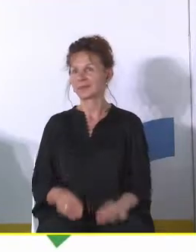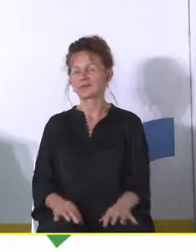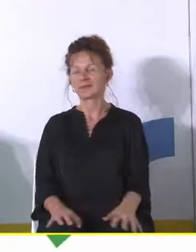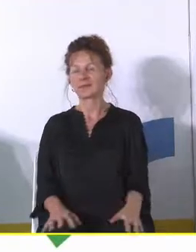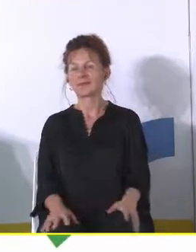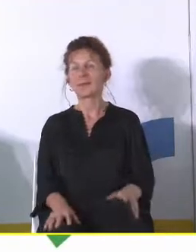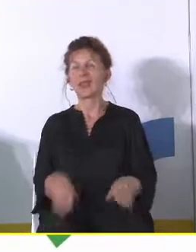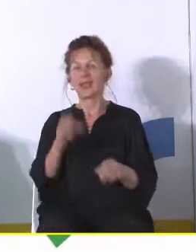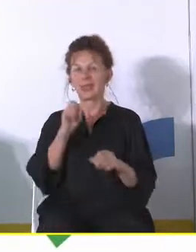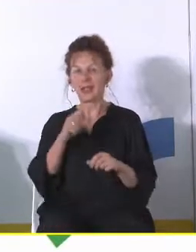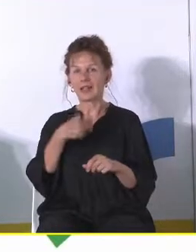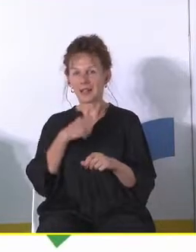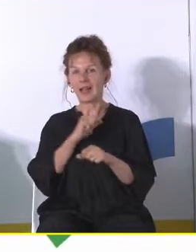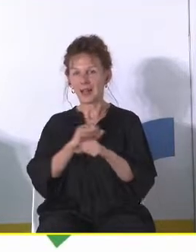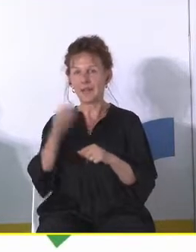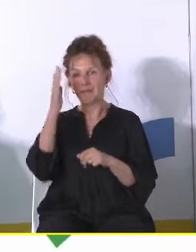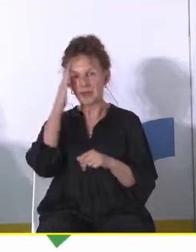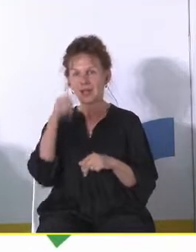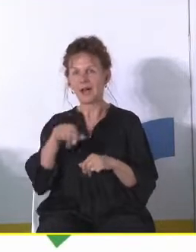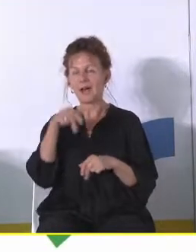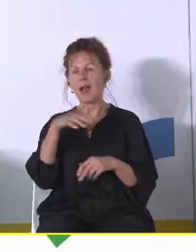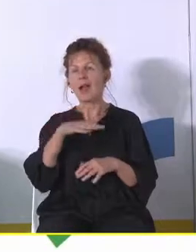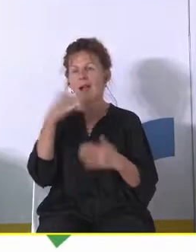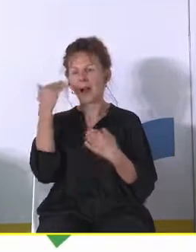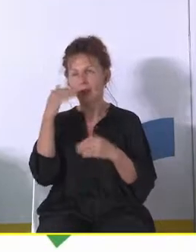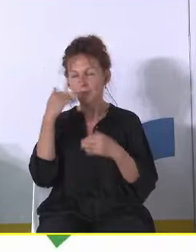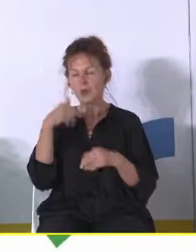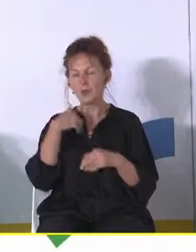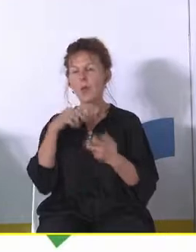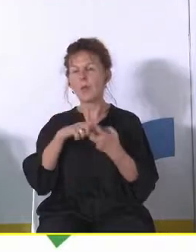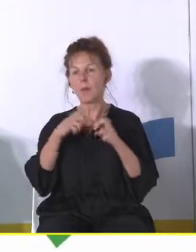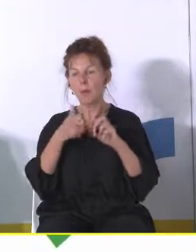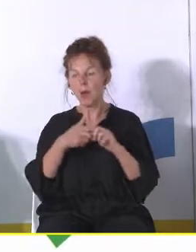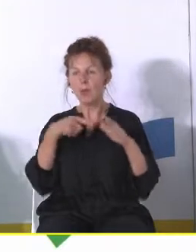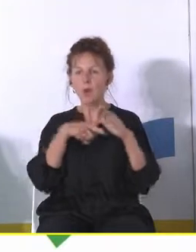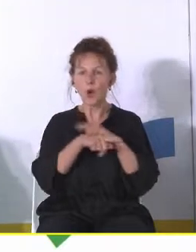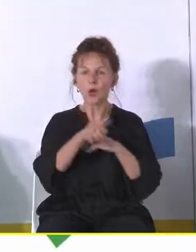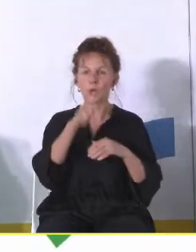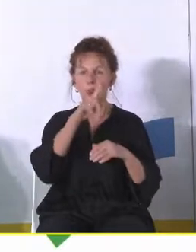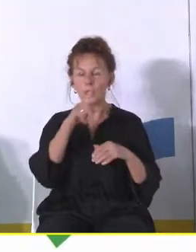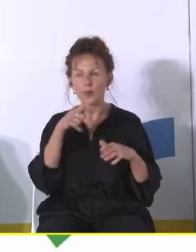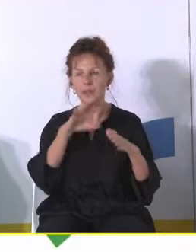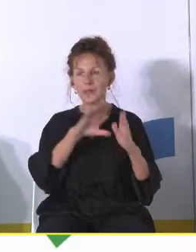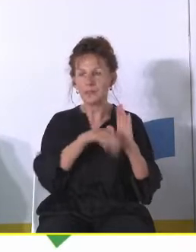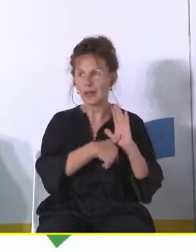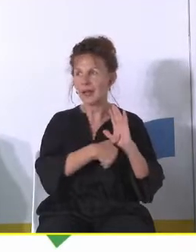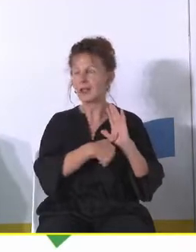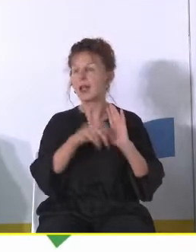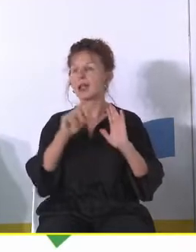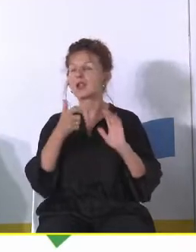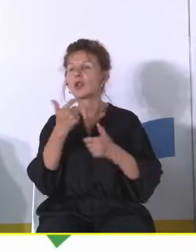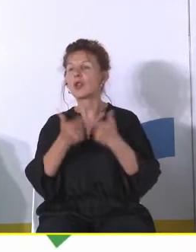tak jestem mieszkańcem Katowic tu były właśnie problemy poruszone odpływ ludności z miast i żeby co